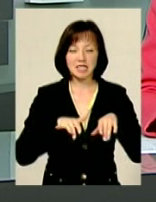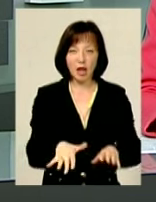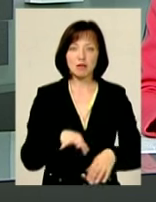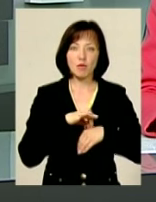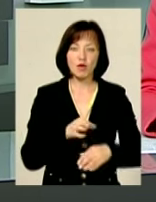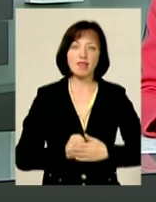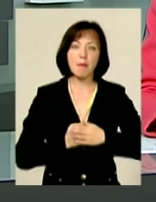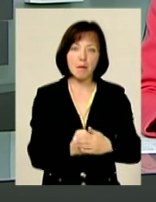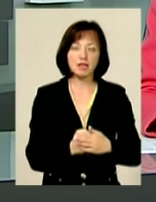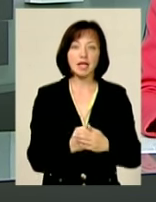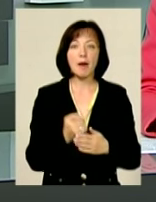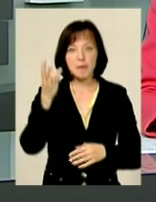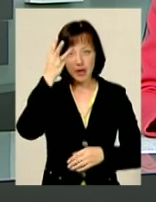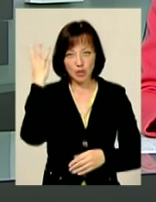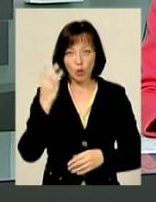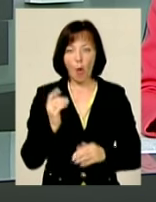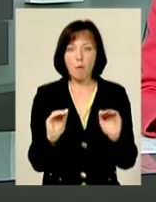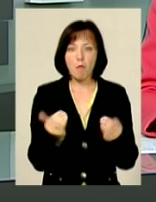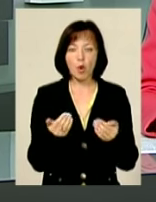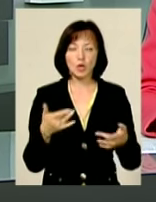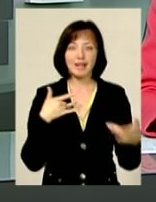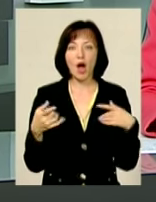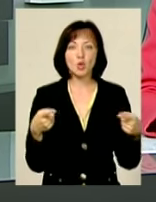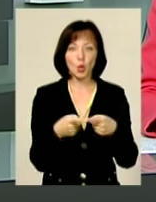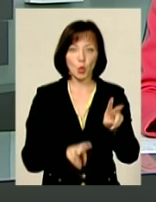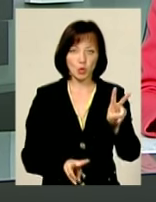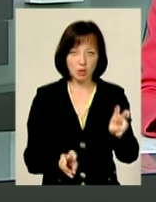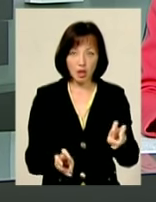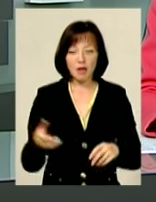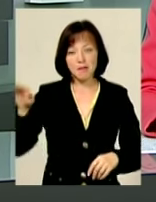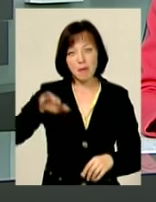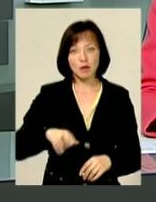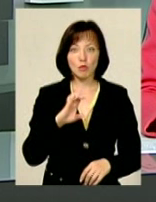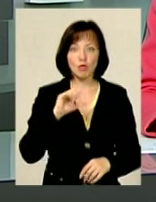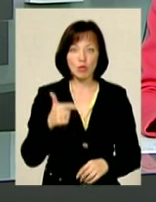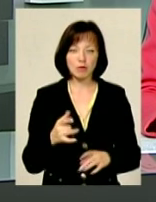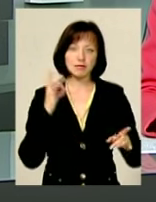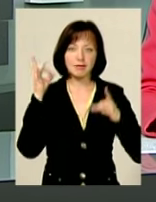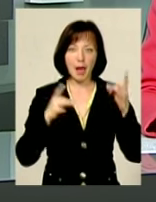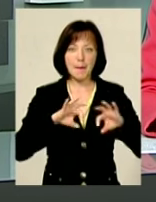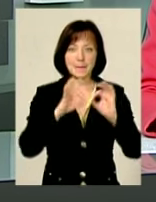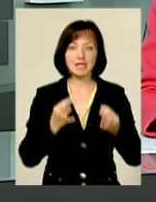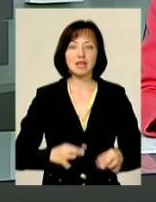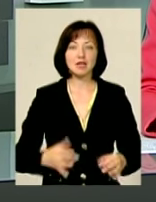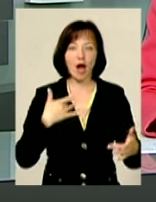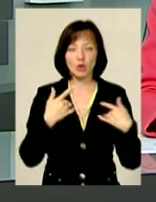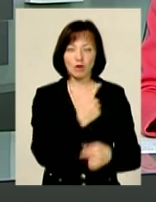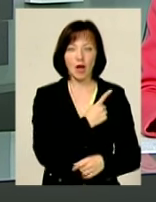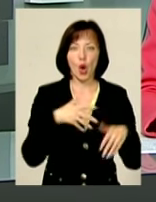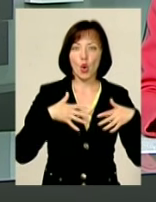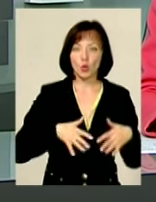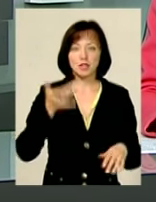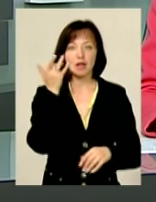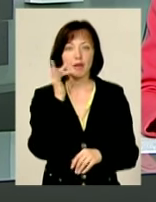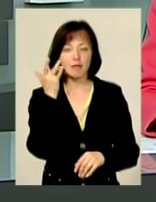Хмельницького монотеатру КУТ Цьогоріч на березі Південного Бугу відлунювало мистецтво акторів-одиноків із Грузії,